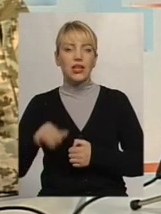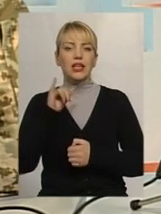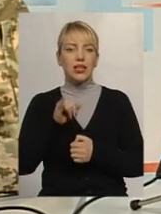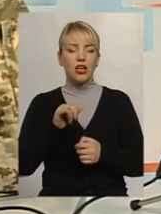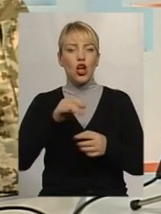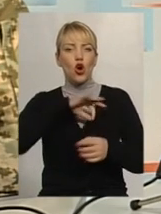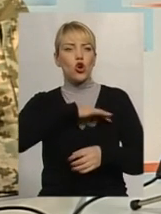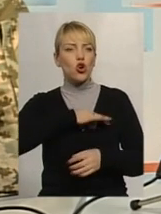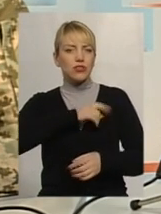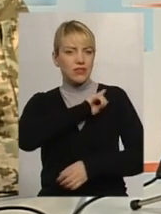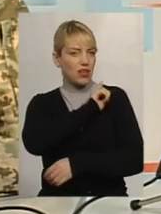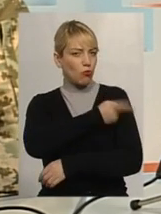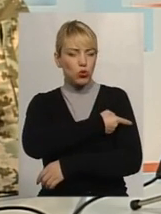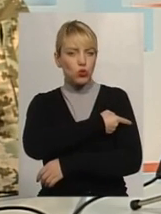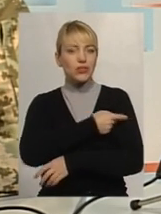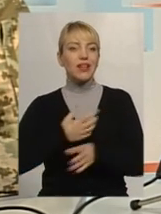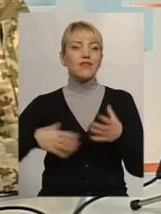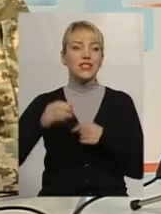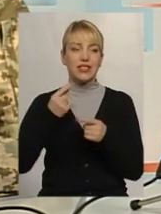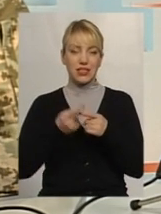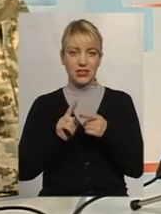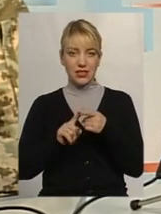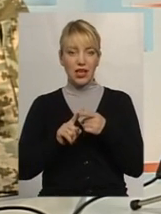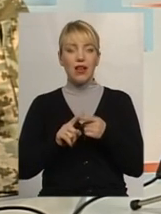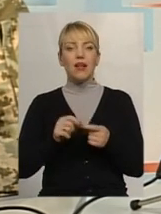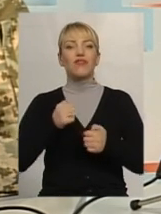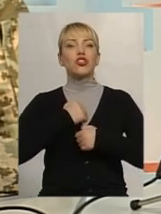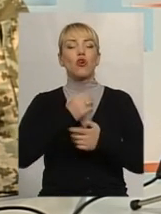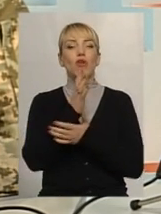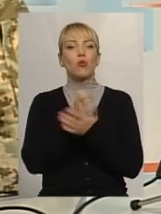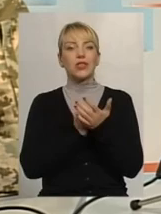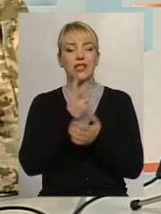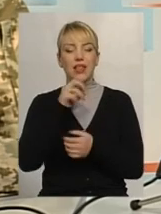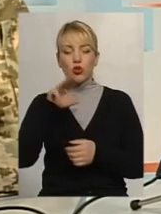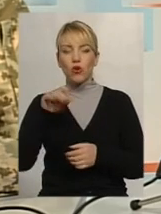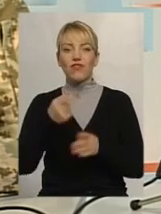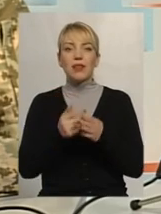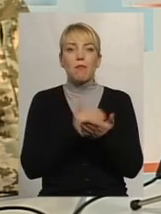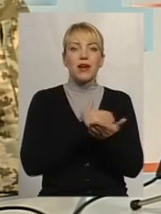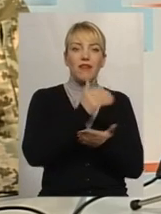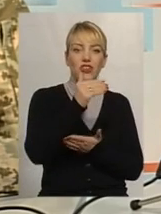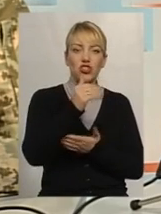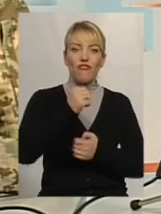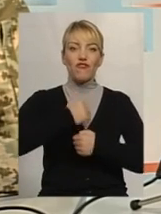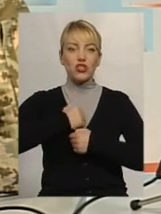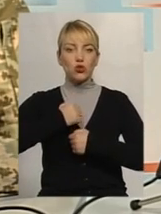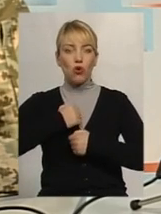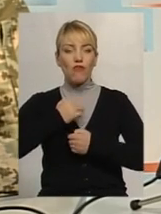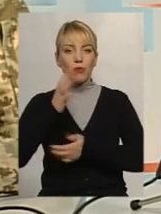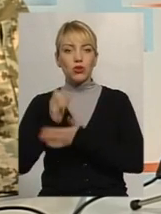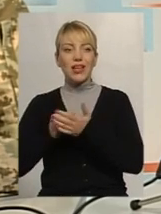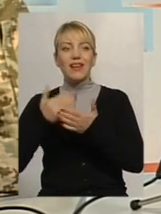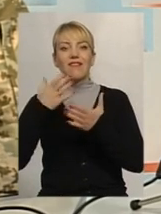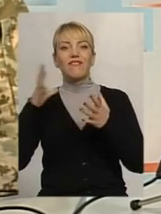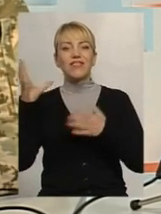розвідка дуже потужна. Все це, цей військовий потенціал НАТО, він перевищує військовий потенціал всіх інших країн, не